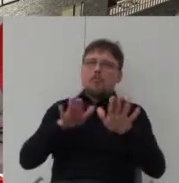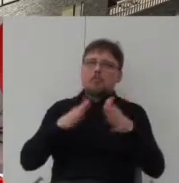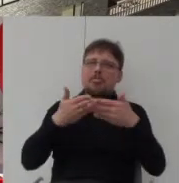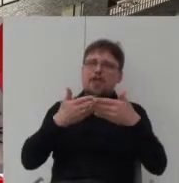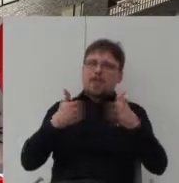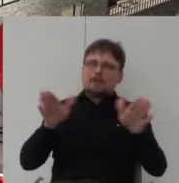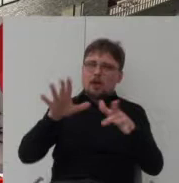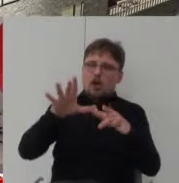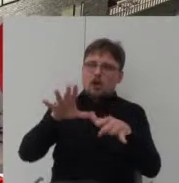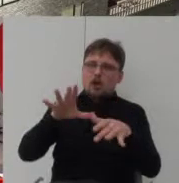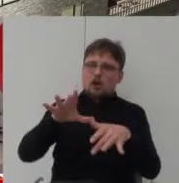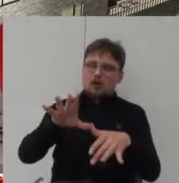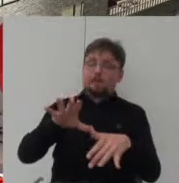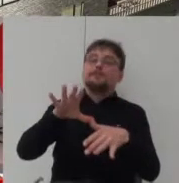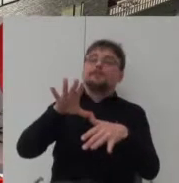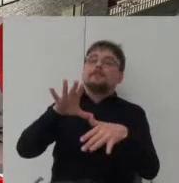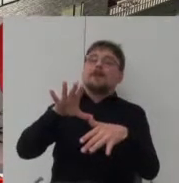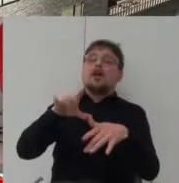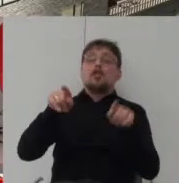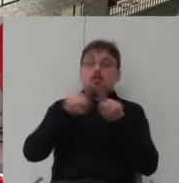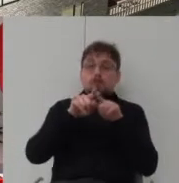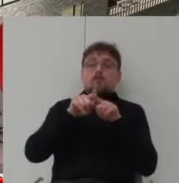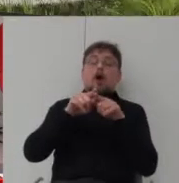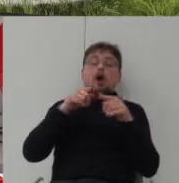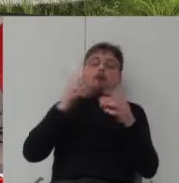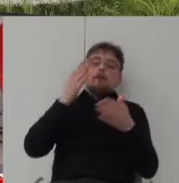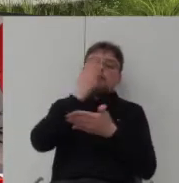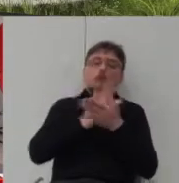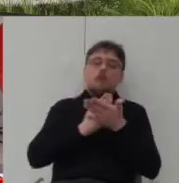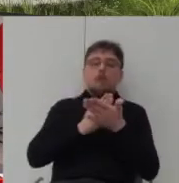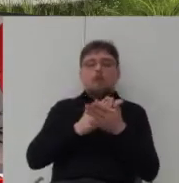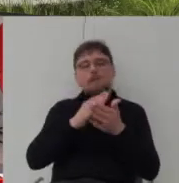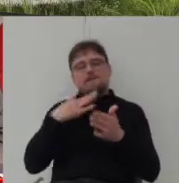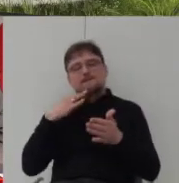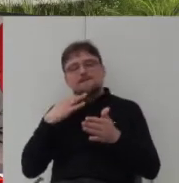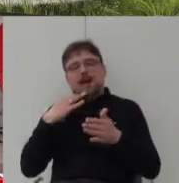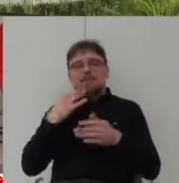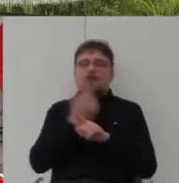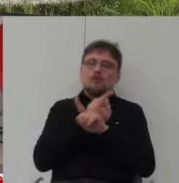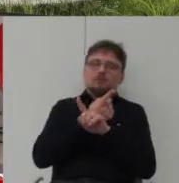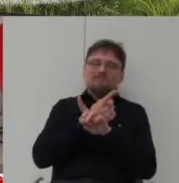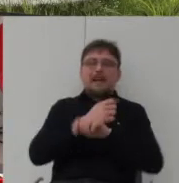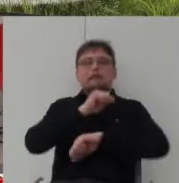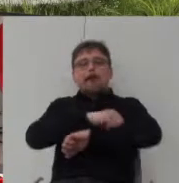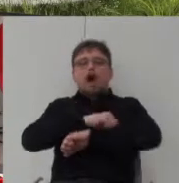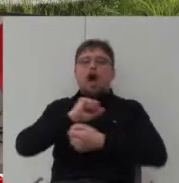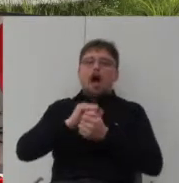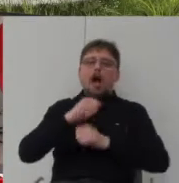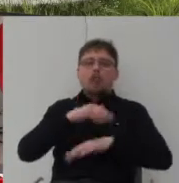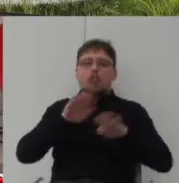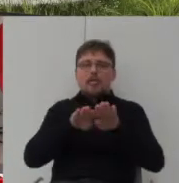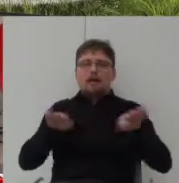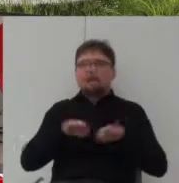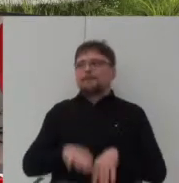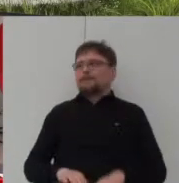klatką schodową i półprywatny ogródek czyli taras czy balkon i każdy ma dostęp do tego